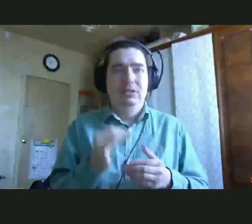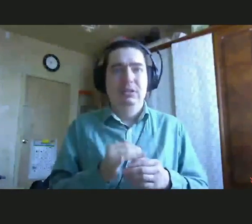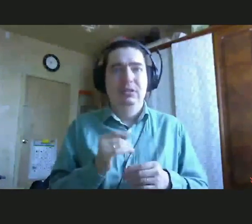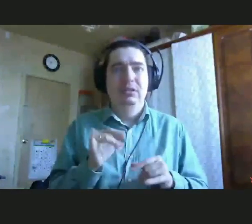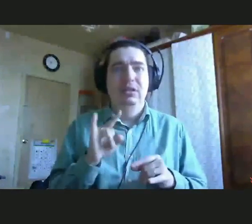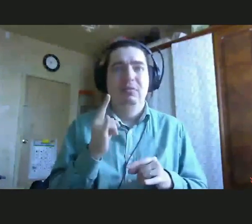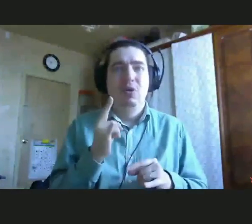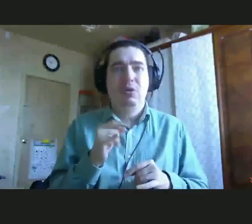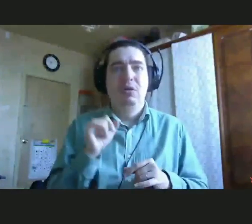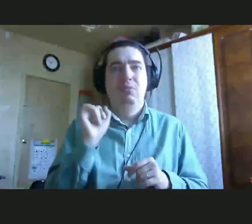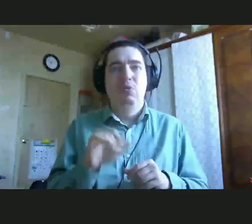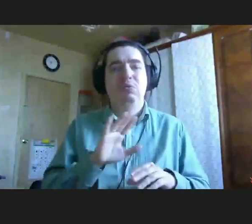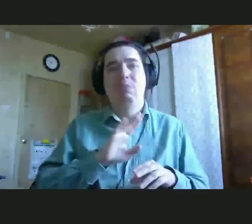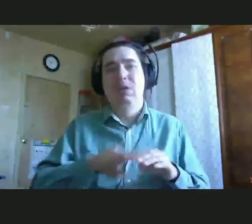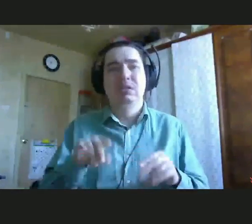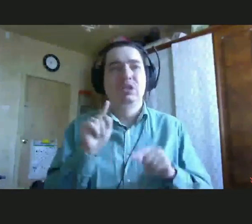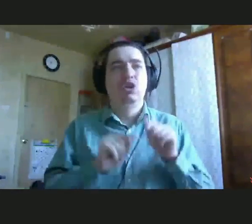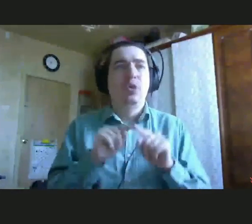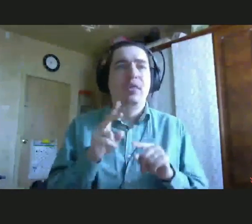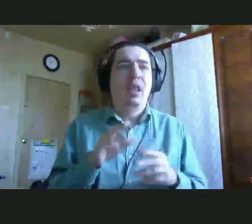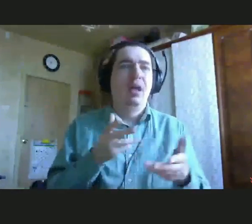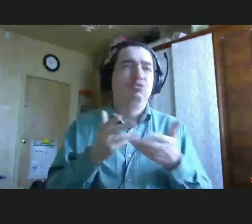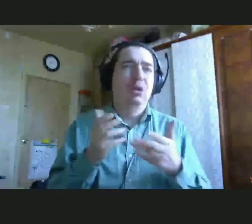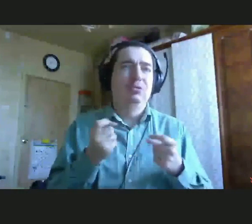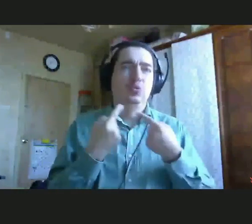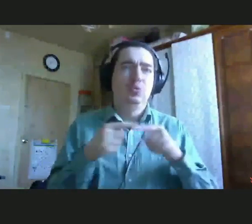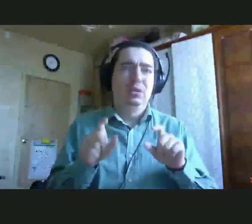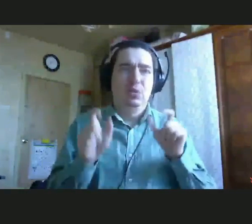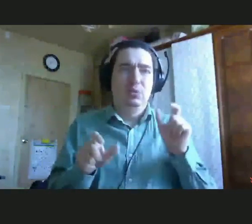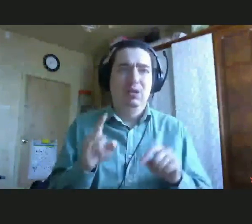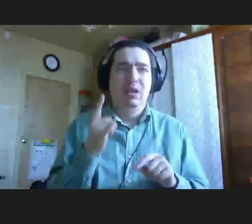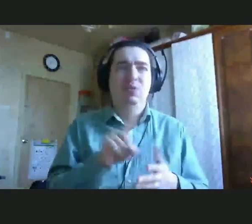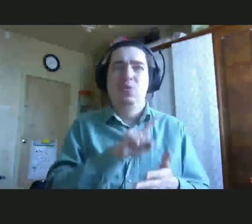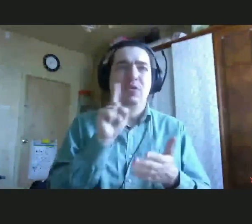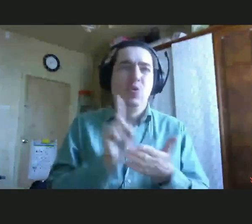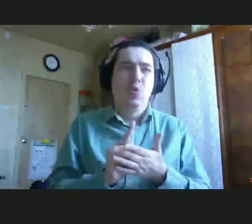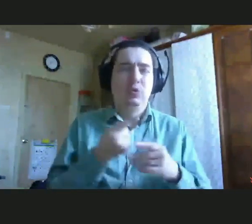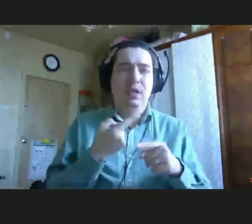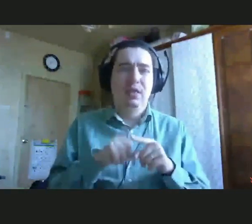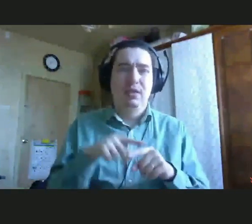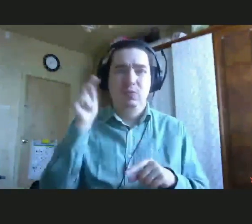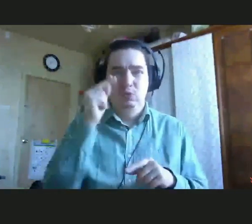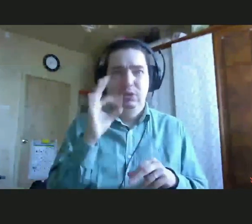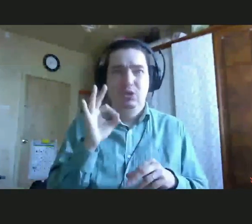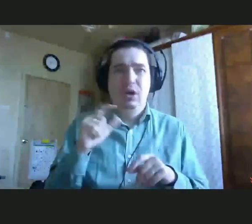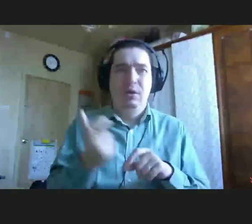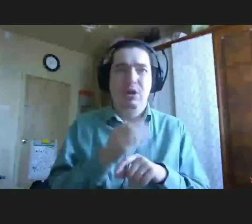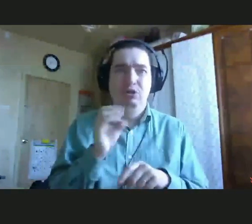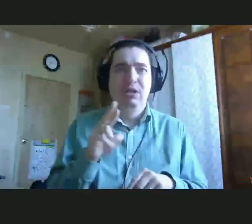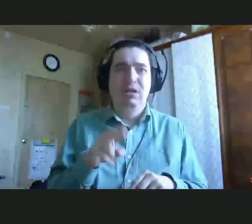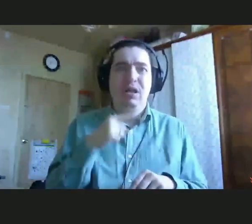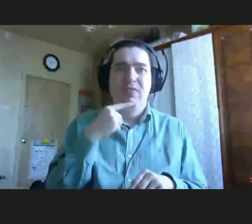Ребенок может без родителя общаться с другими детьми. Ребенок должен этому учиться. Но опять же, как я уже